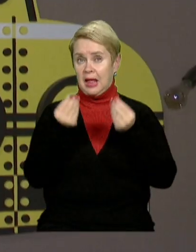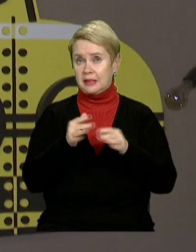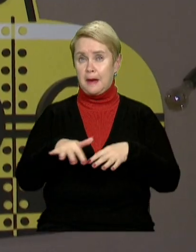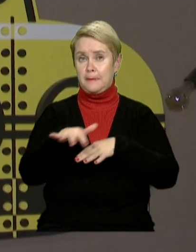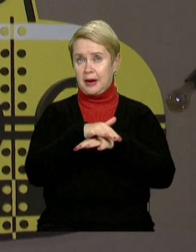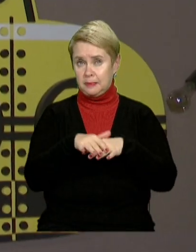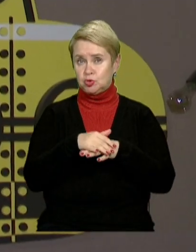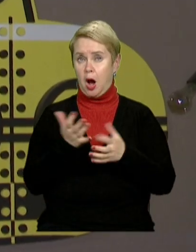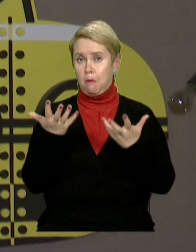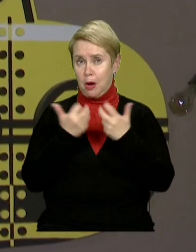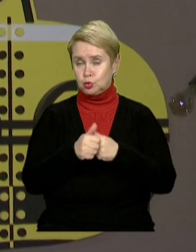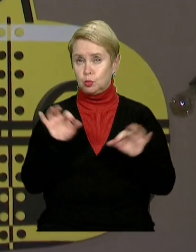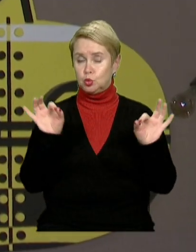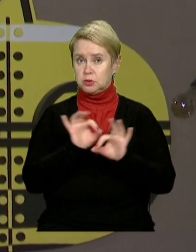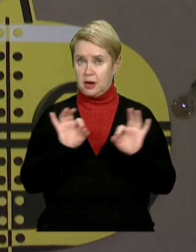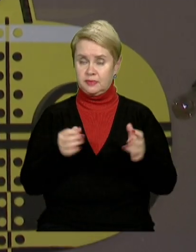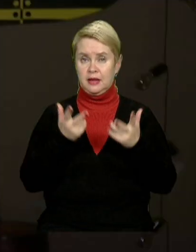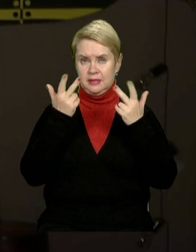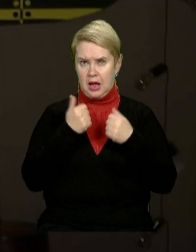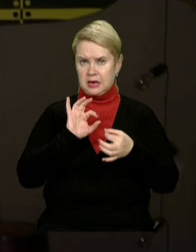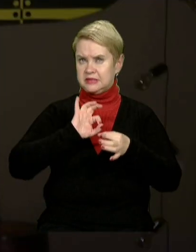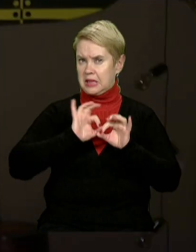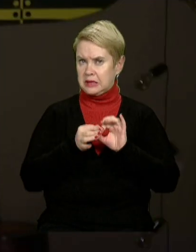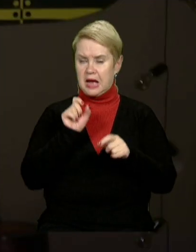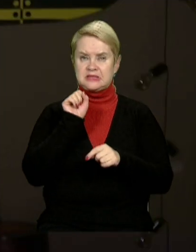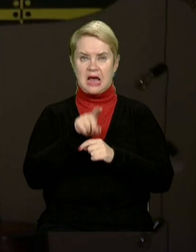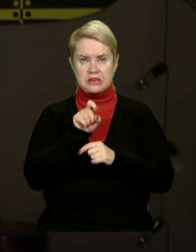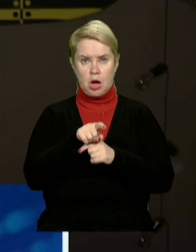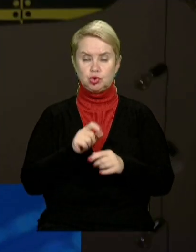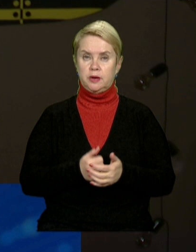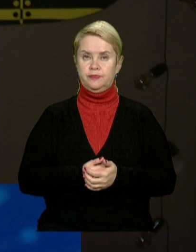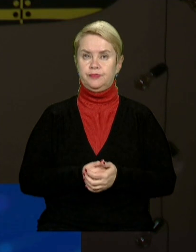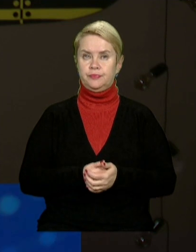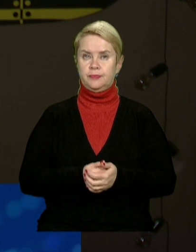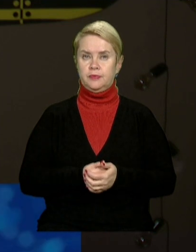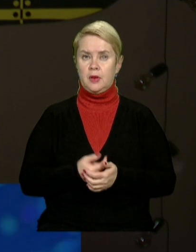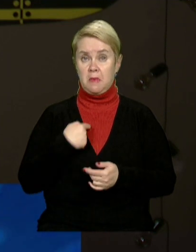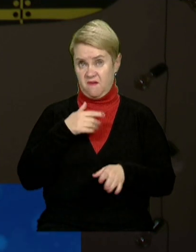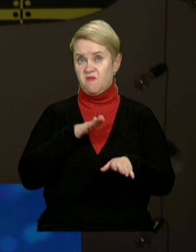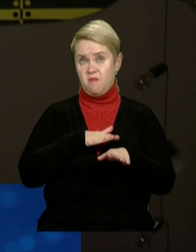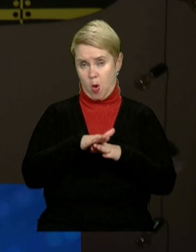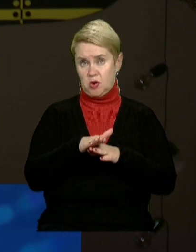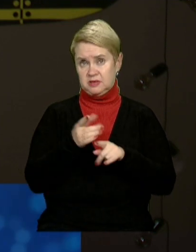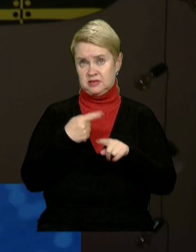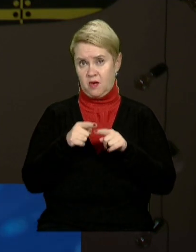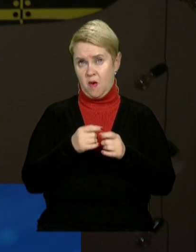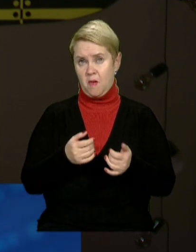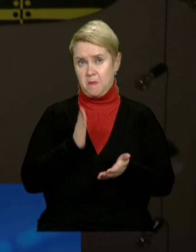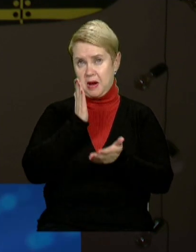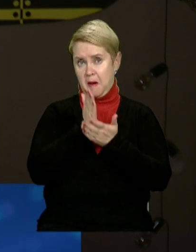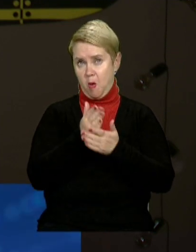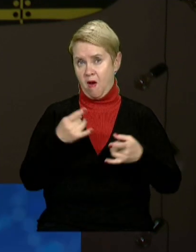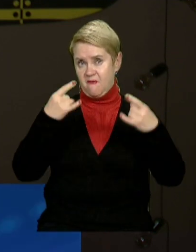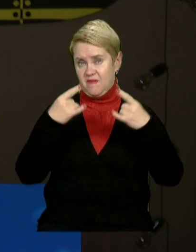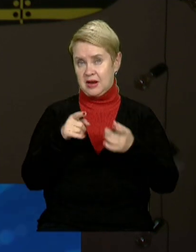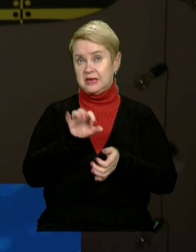приміщення та апаратуру музикантам. Так, то складна задача, але ми впоралися. Це прямий ефір, це зразу